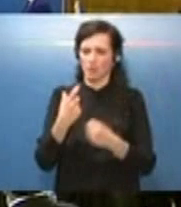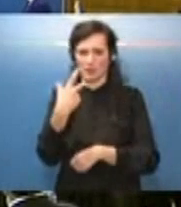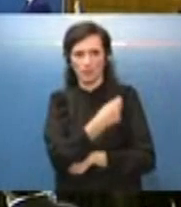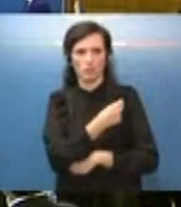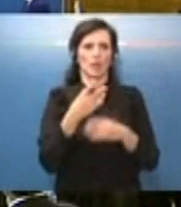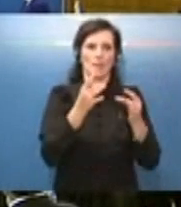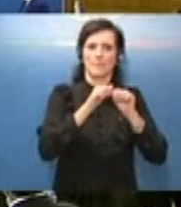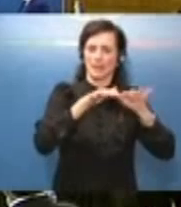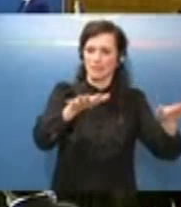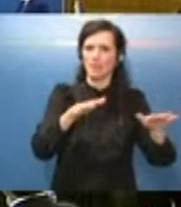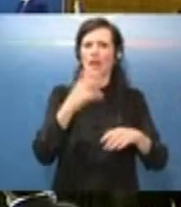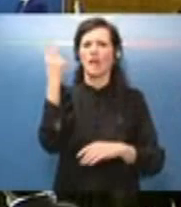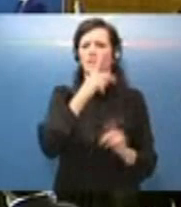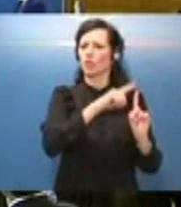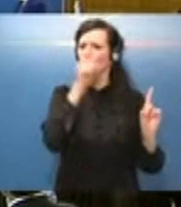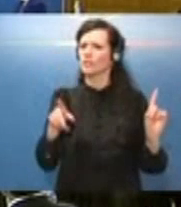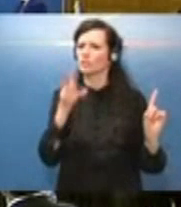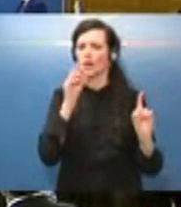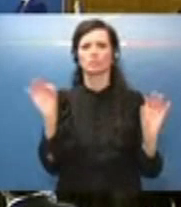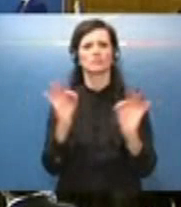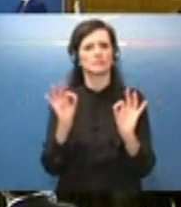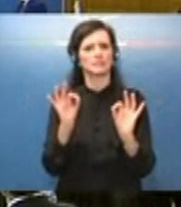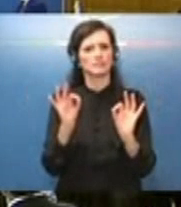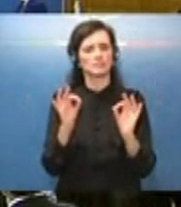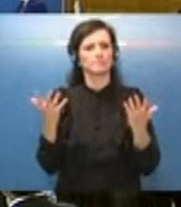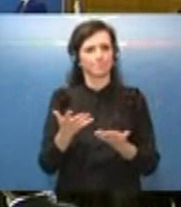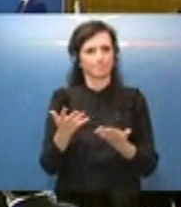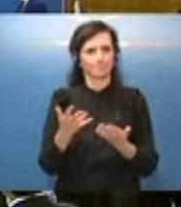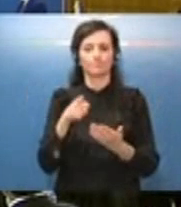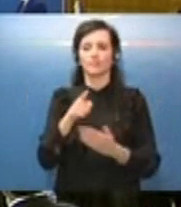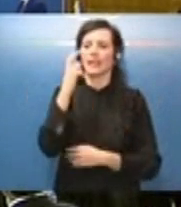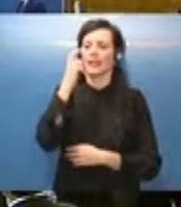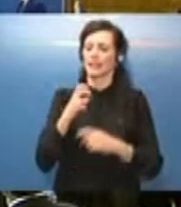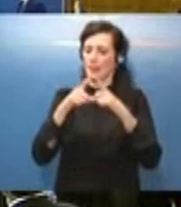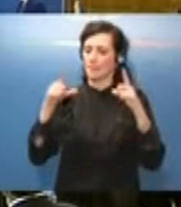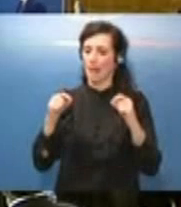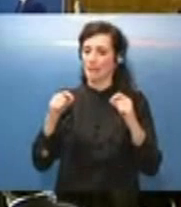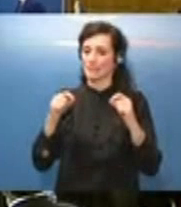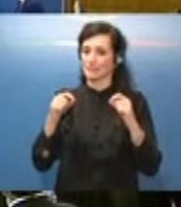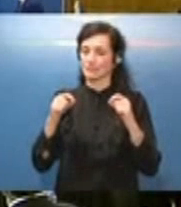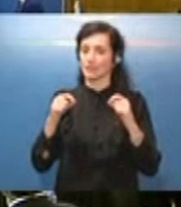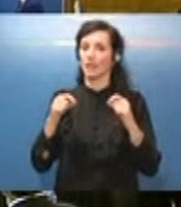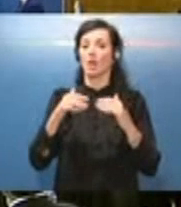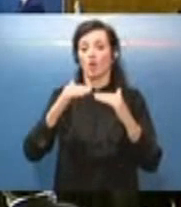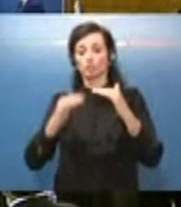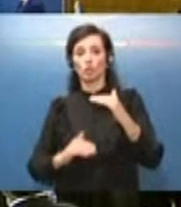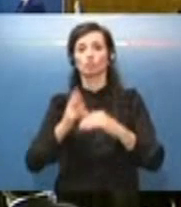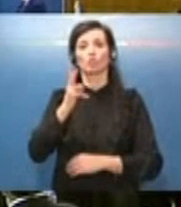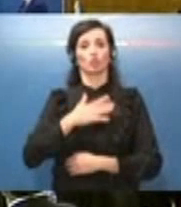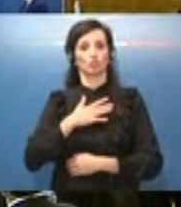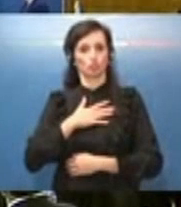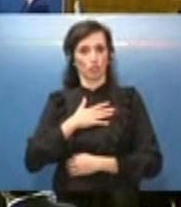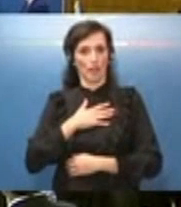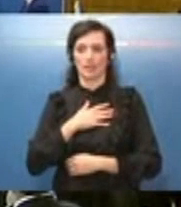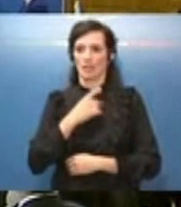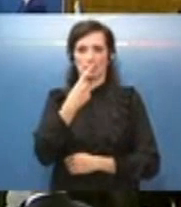Non se ne è parlato finora, già nel corso della giornata è stata esclusa l'estensione del Green Pass sotto i 12 anni. Però credo che sia l'attenzione al